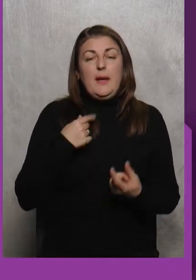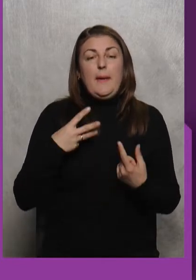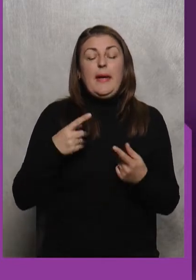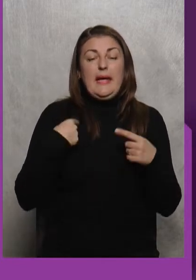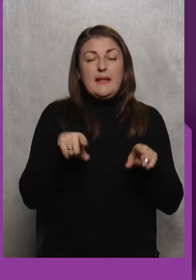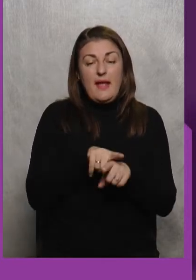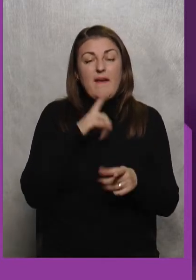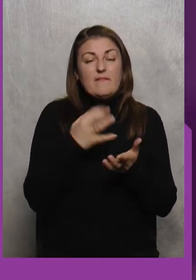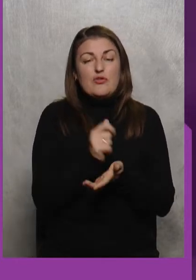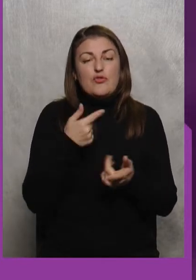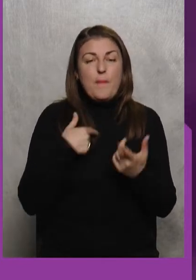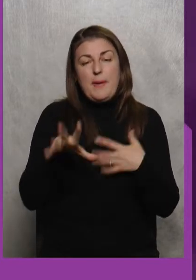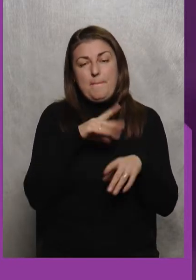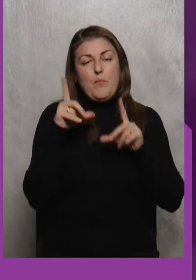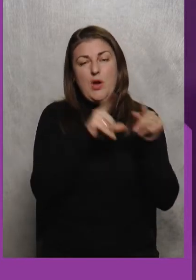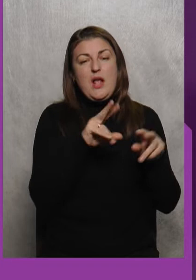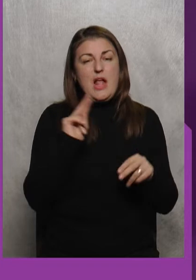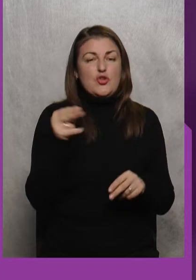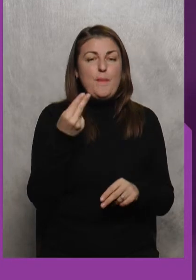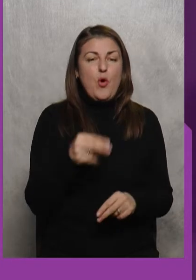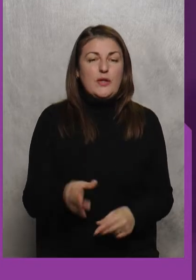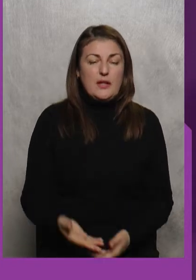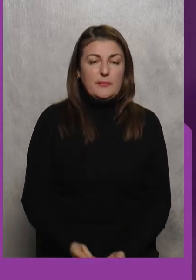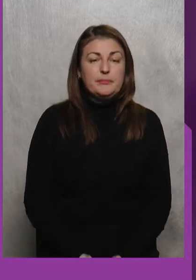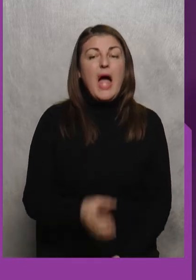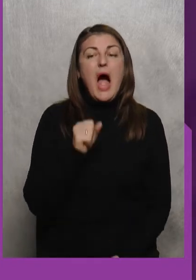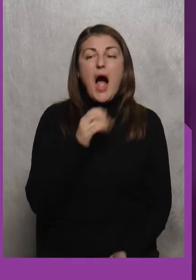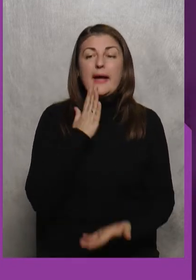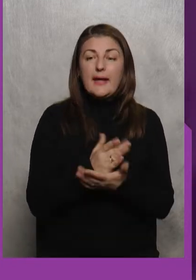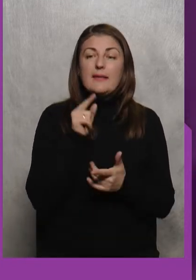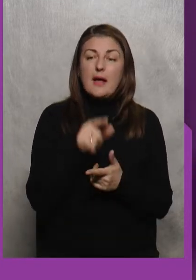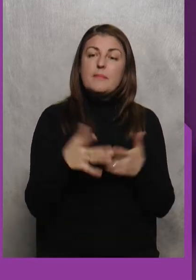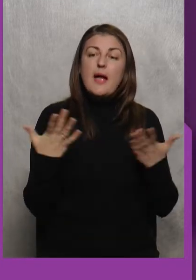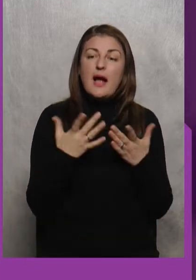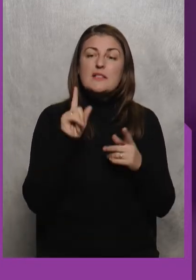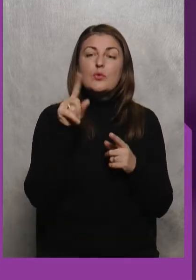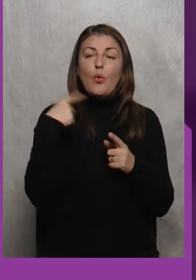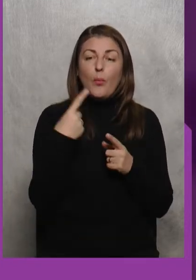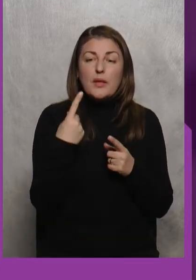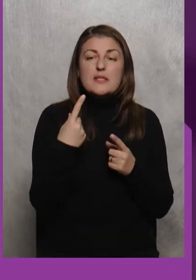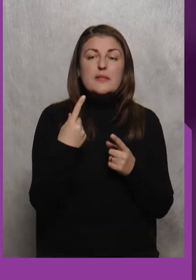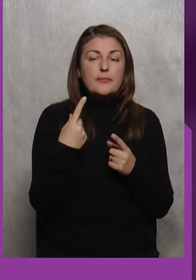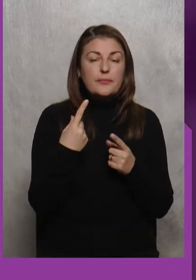І так вийшло Що ми поїхали Чемпіонат Ну а є Там Якась Область